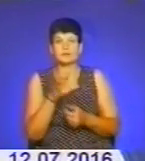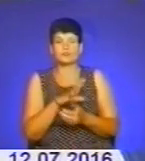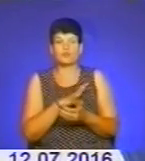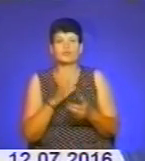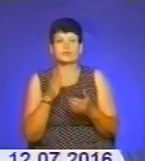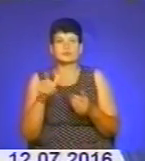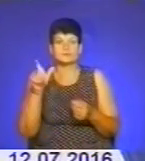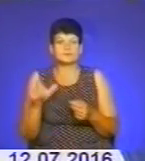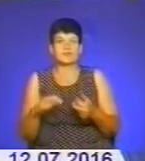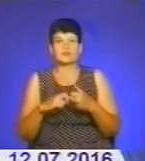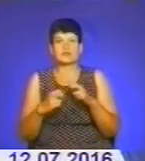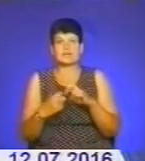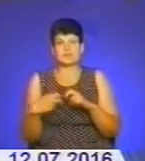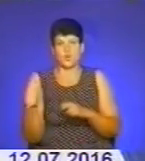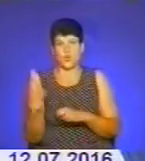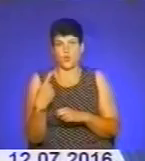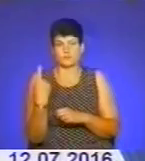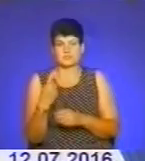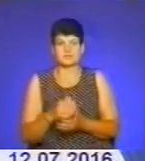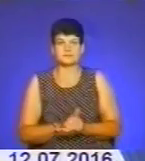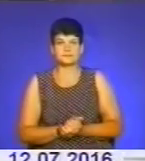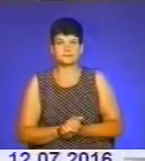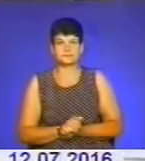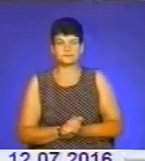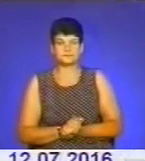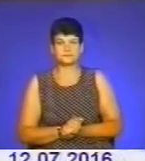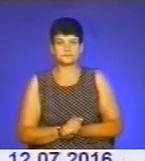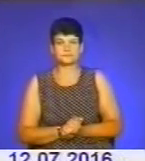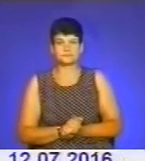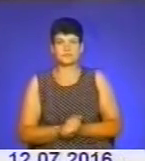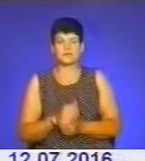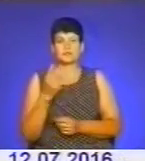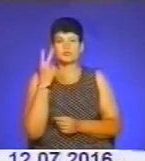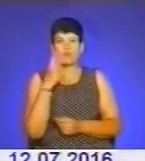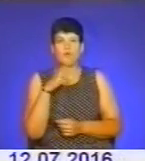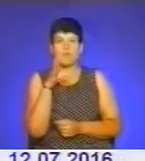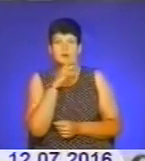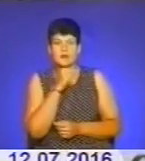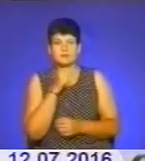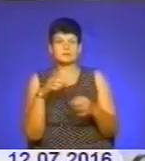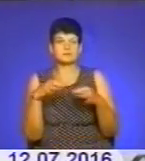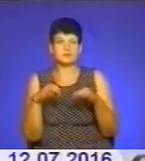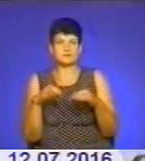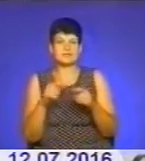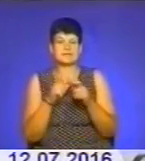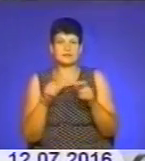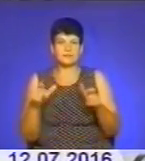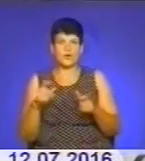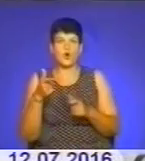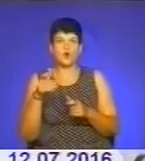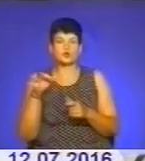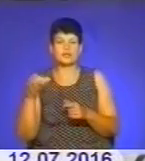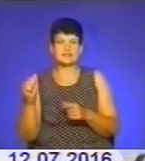-Франківської області. Більше у сюжеті правоохоронців. Двох обкрадених транспортних засобів гастролеру з Івано